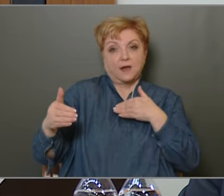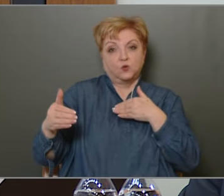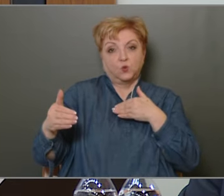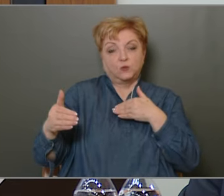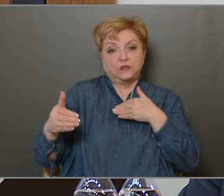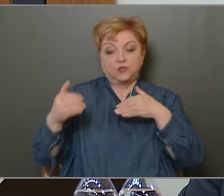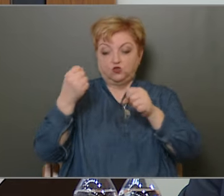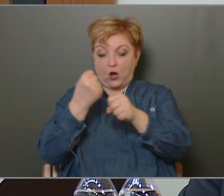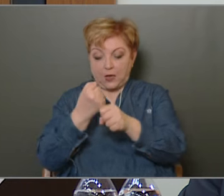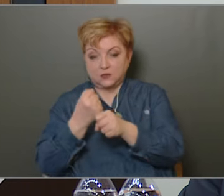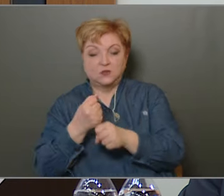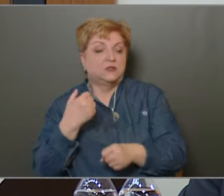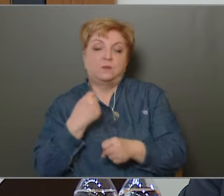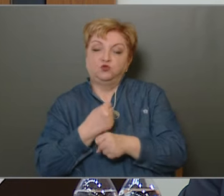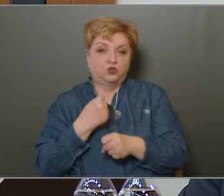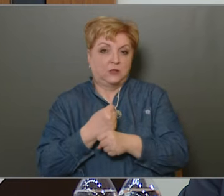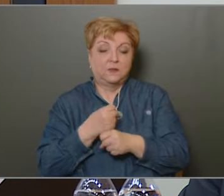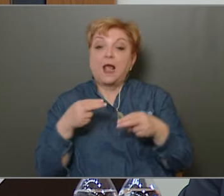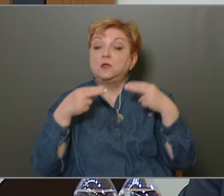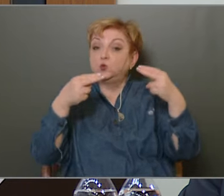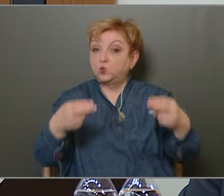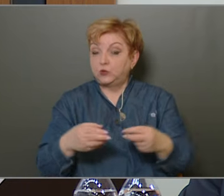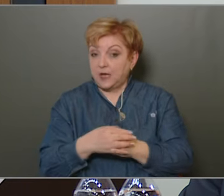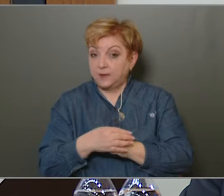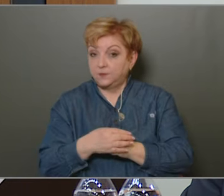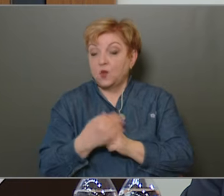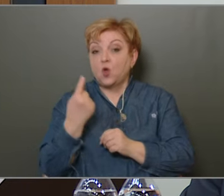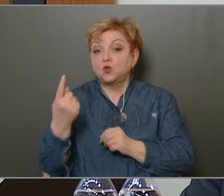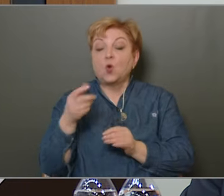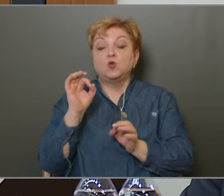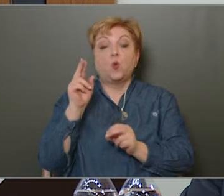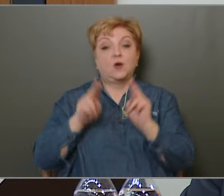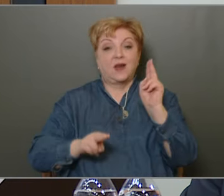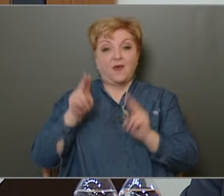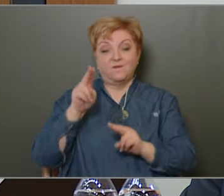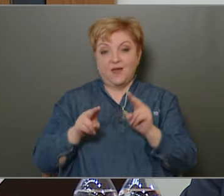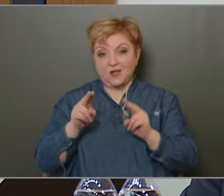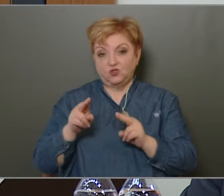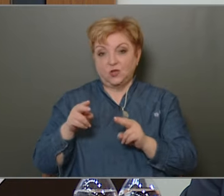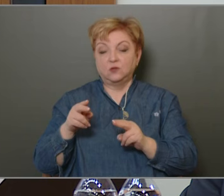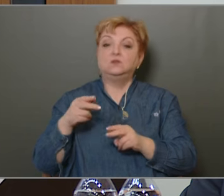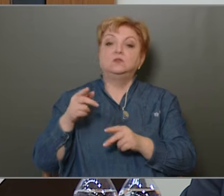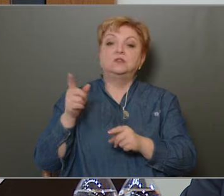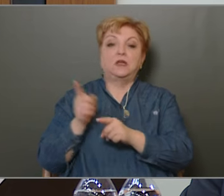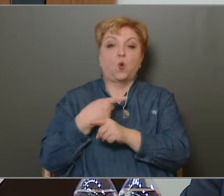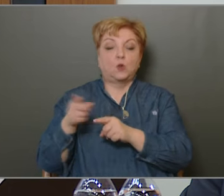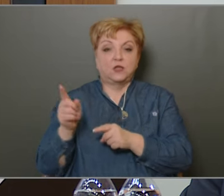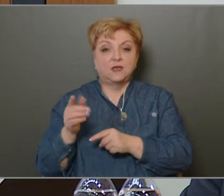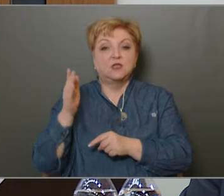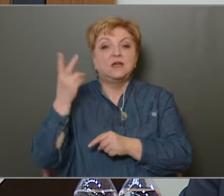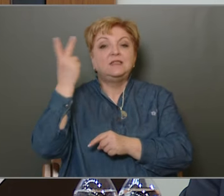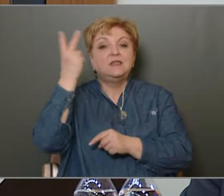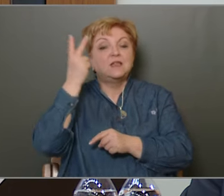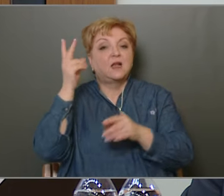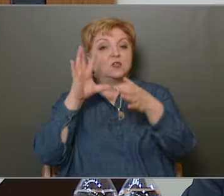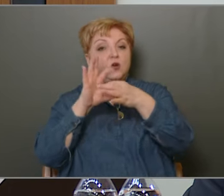de ő ezt nem tette meg. Ezek után az ő jólneveltségről való kioktatásai és az intelligenciával